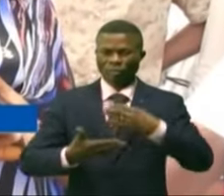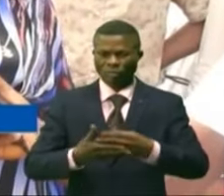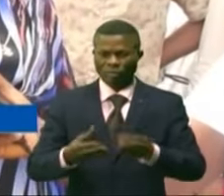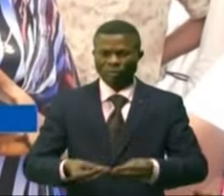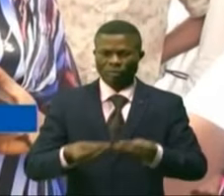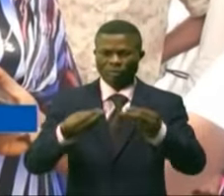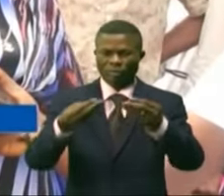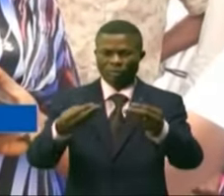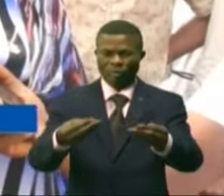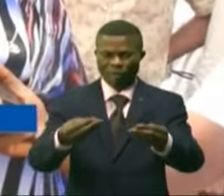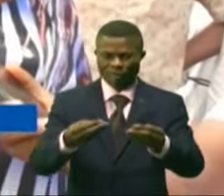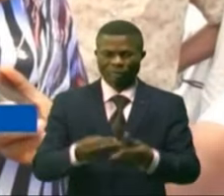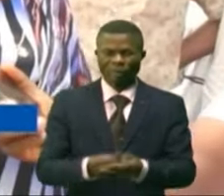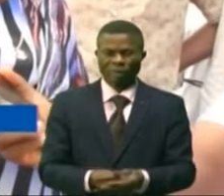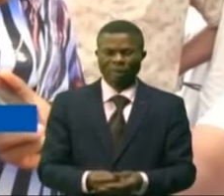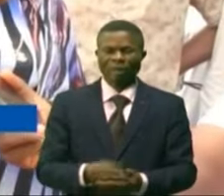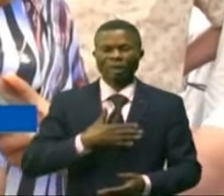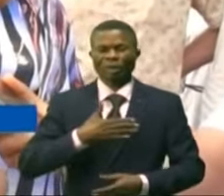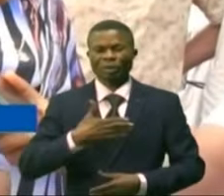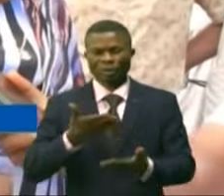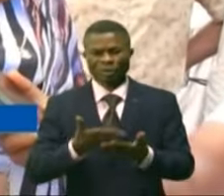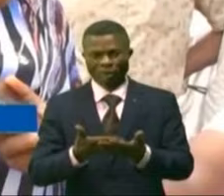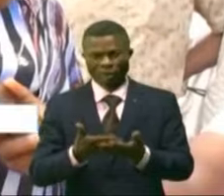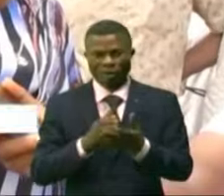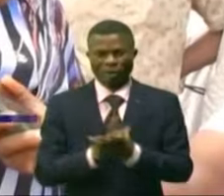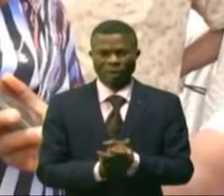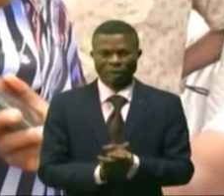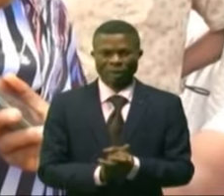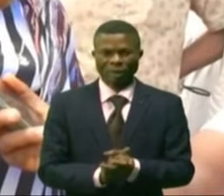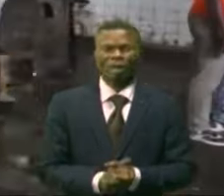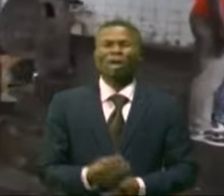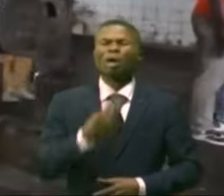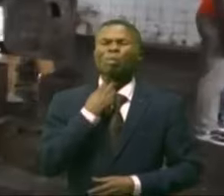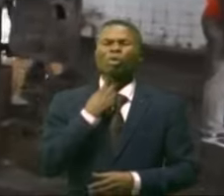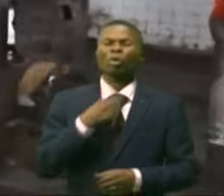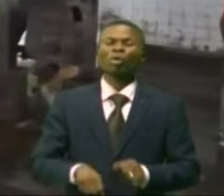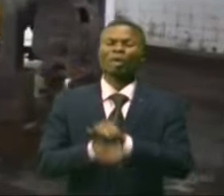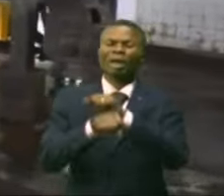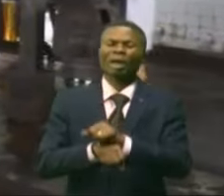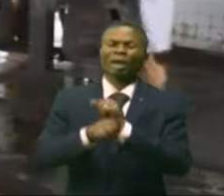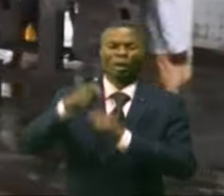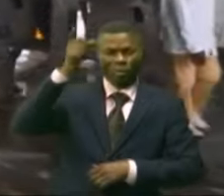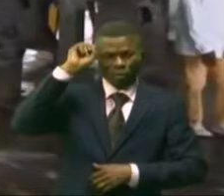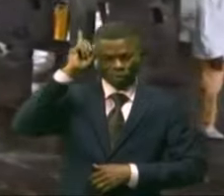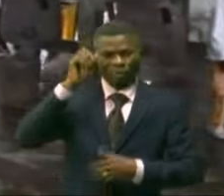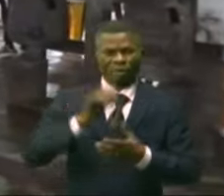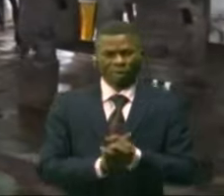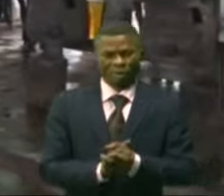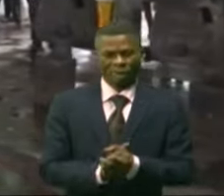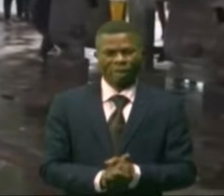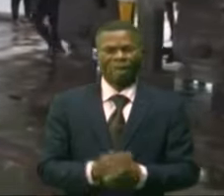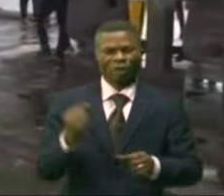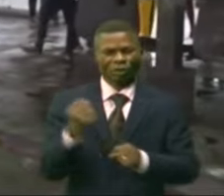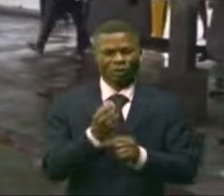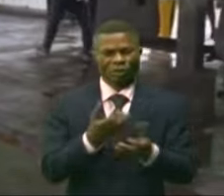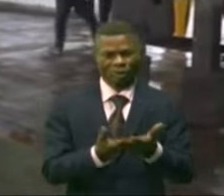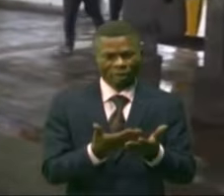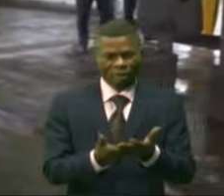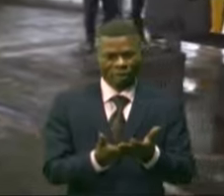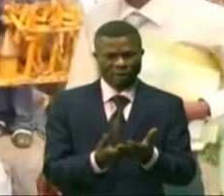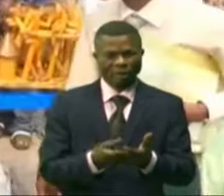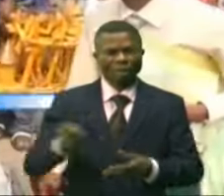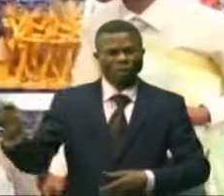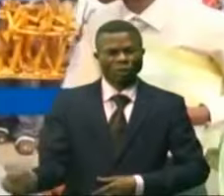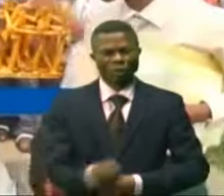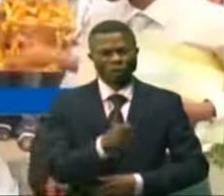ça, il y a un pomme très sérieux, donc l'abattage clandestin. On abat le bête en dehors de l'abattoir. Ça crée des